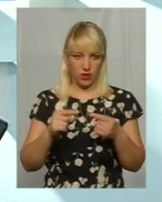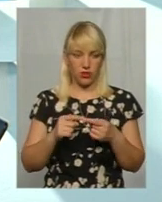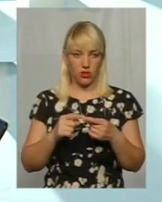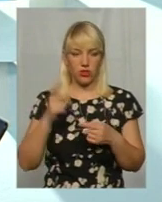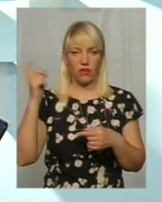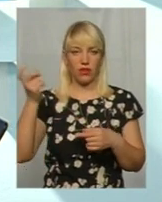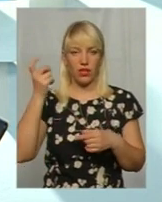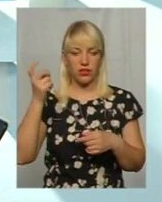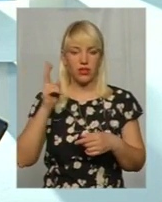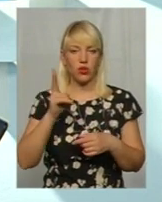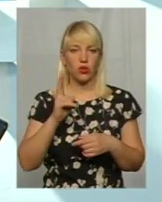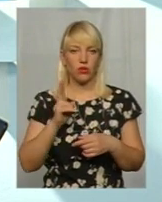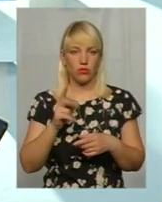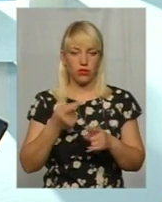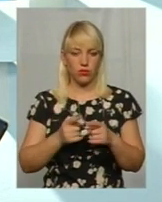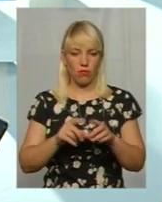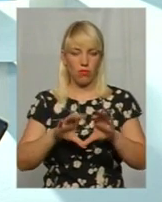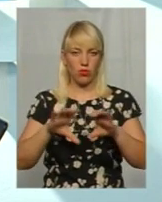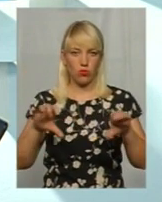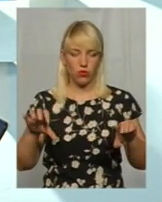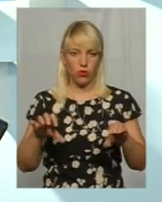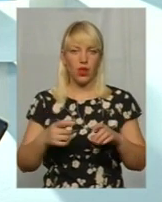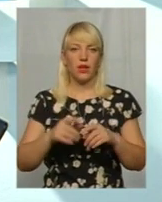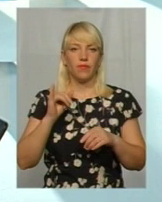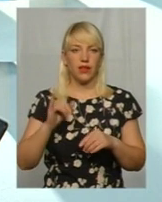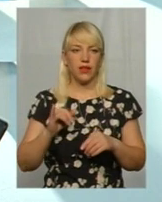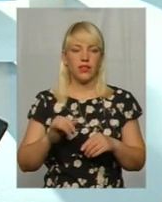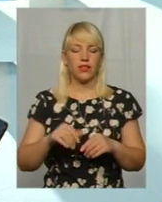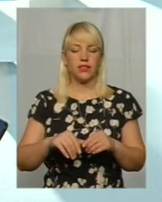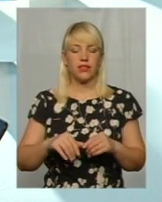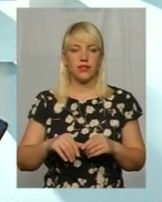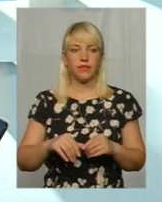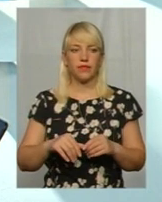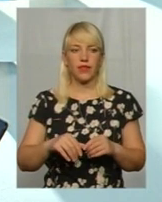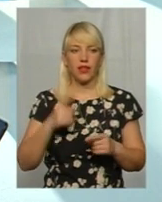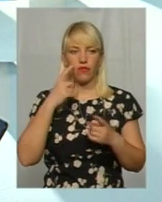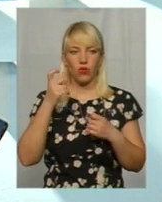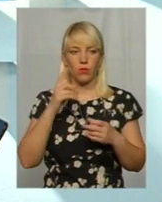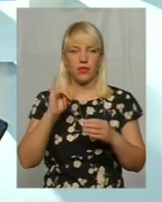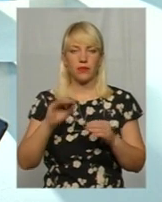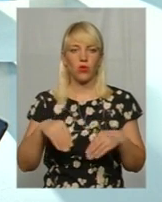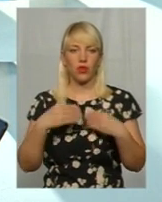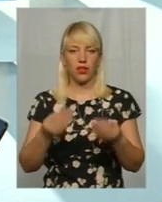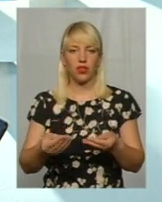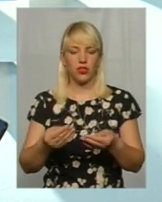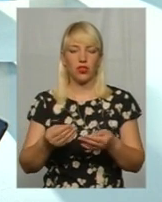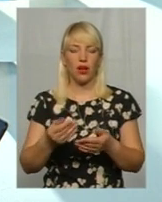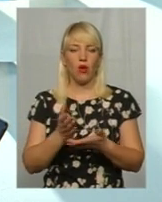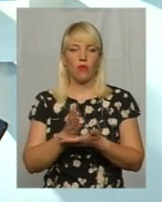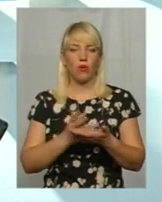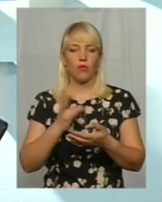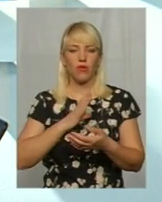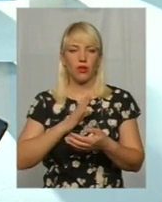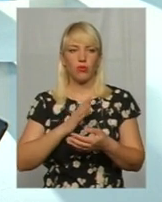цього батуту. З точки зору Закону України про захист справ споживачів, інформація про надавача послуг повинна бути розміщена